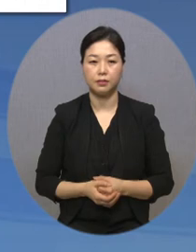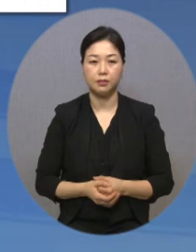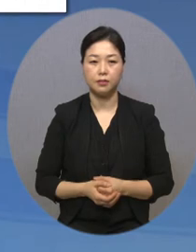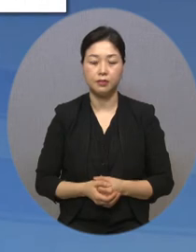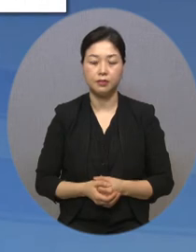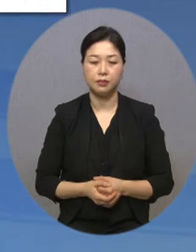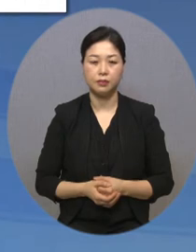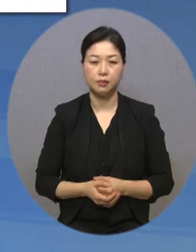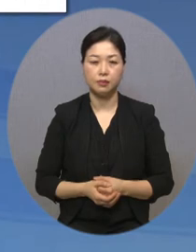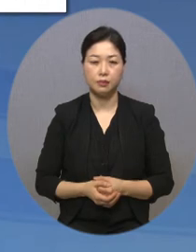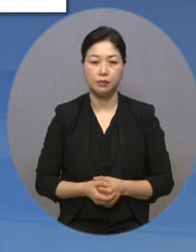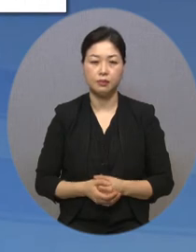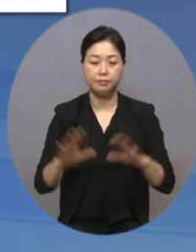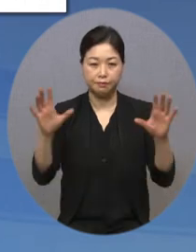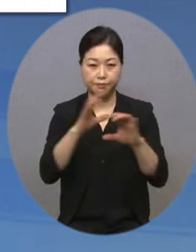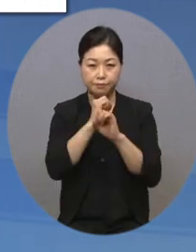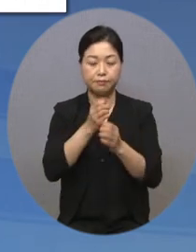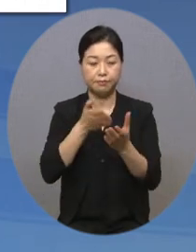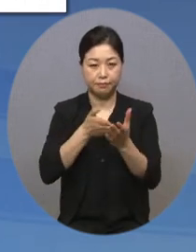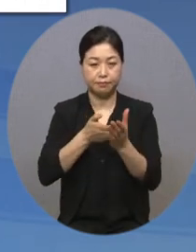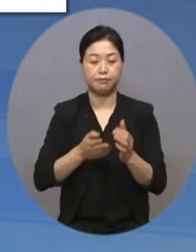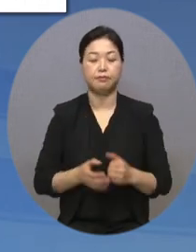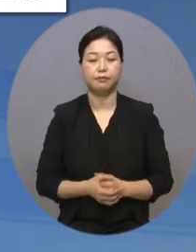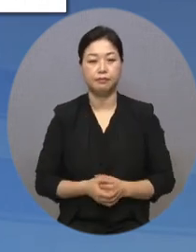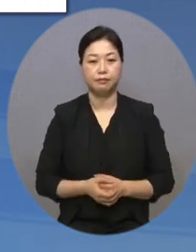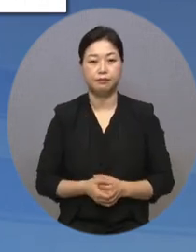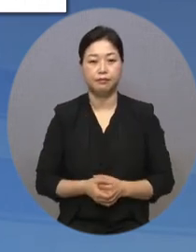이어서 간추린 뉴스 전해드립니다.